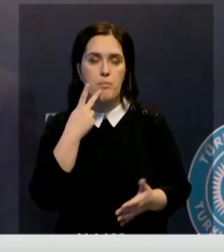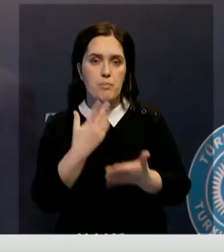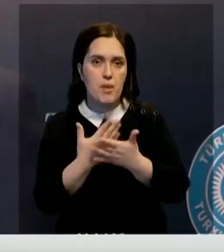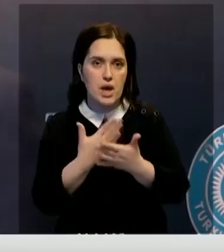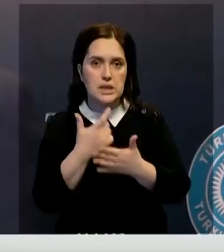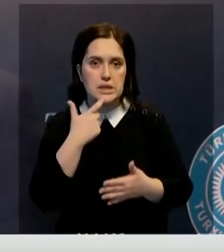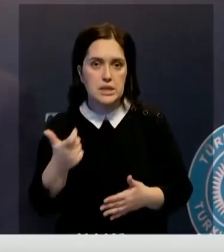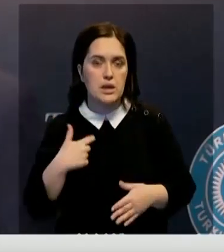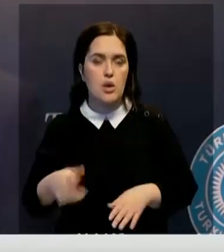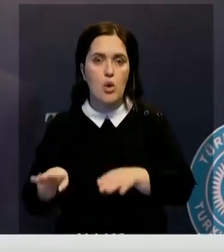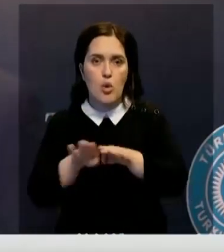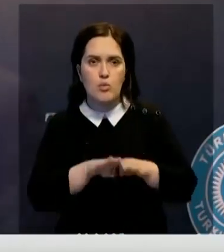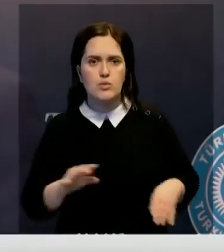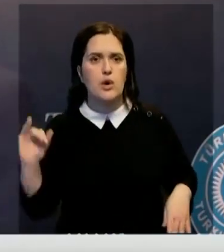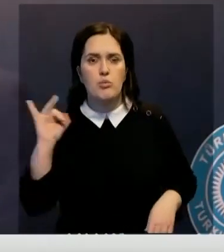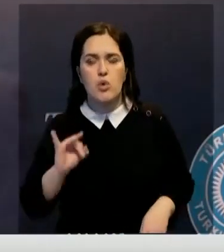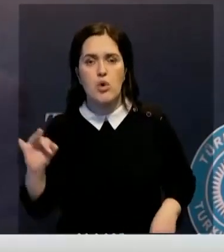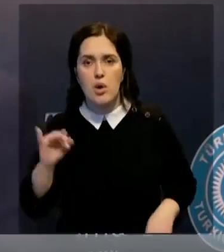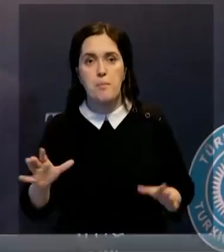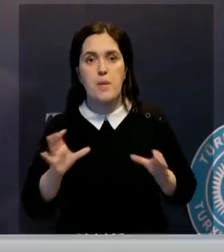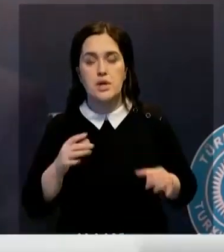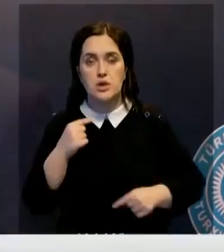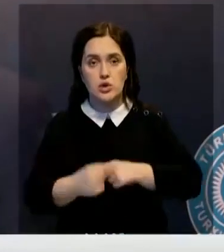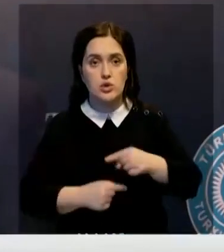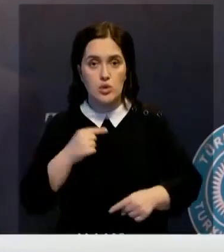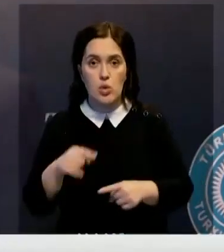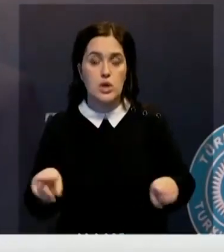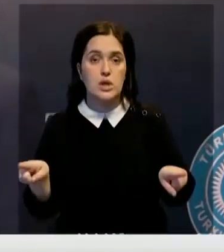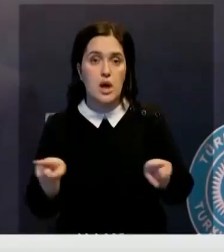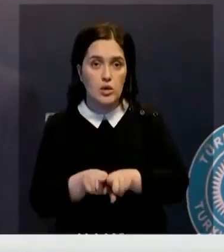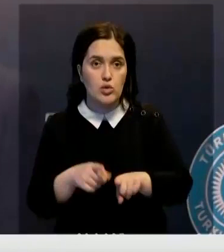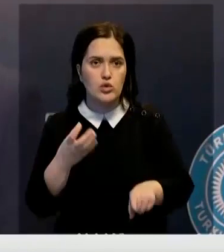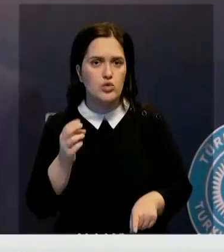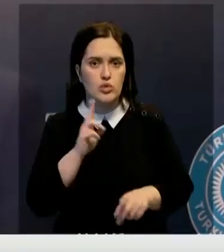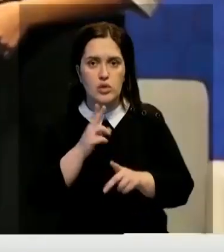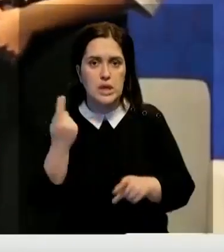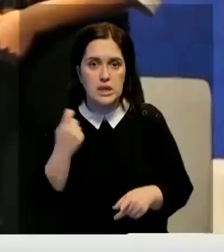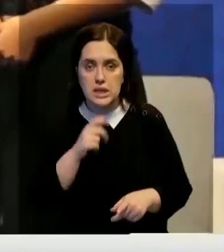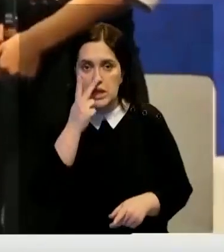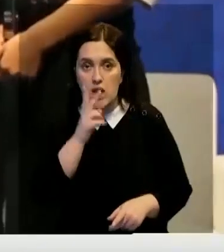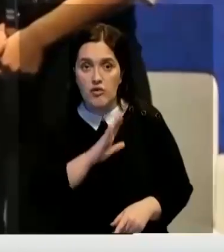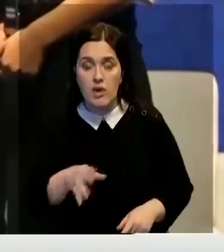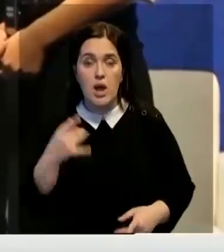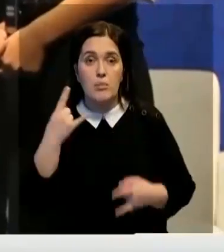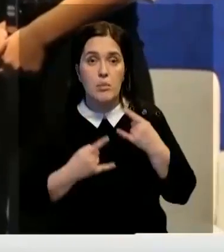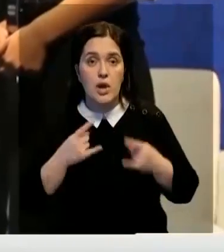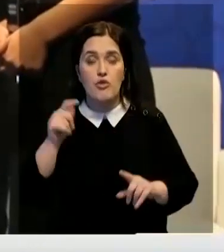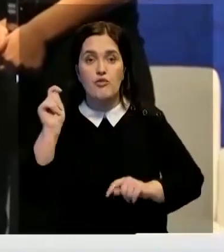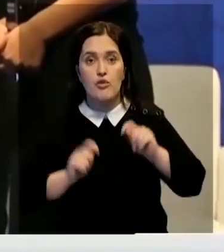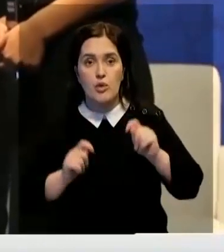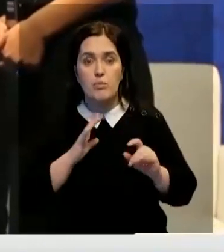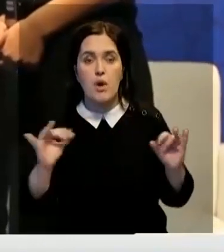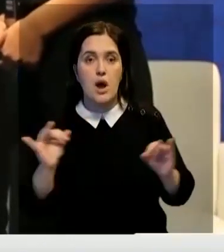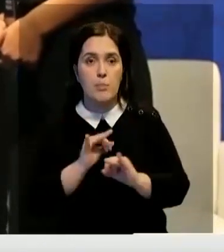наше общее прошлое, богатую историю в новом виде, такую, какую ее еще не видели. На медиафоруме обсудили